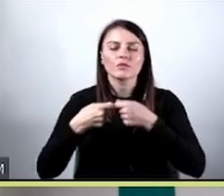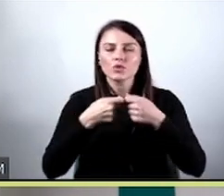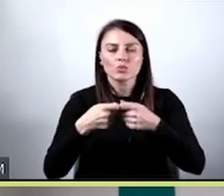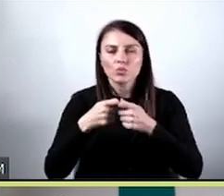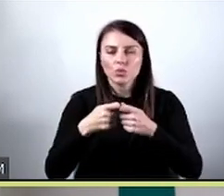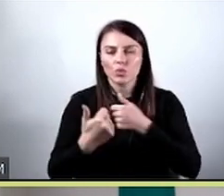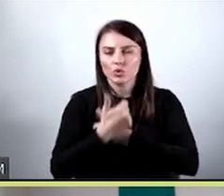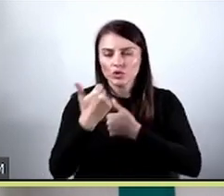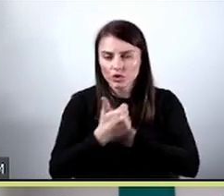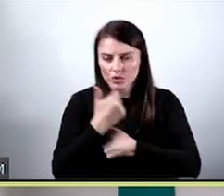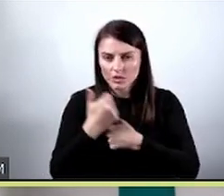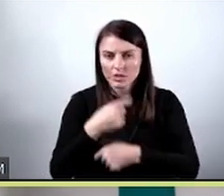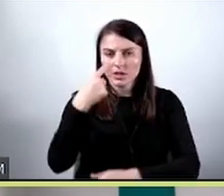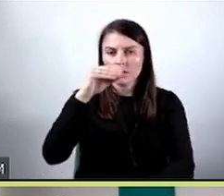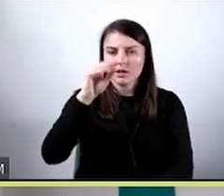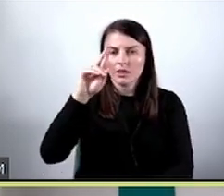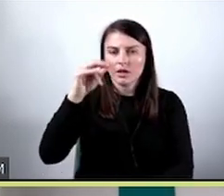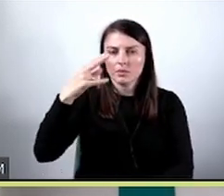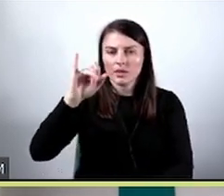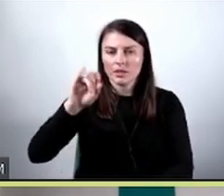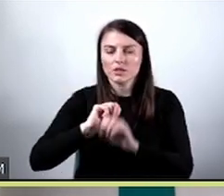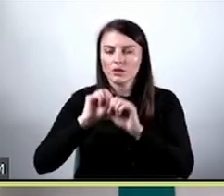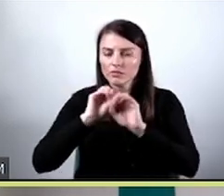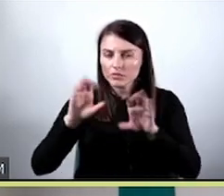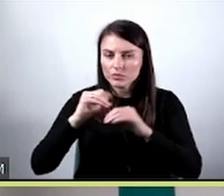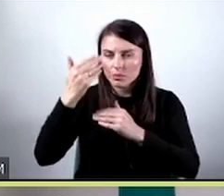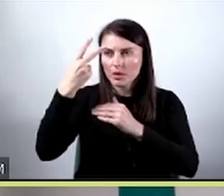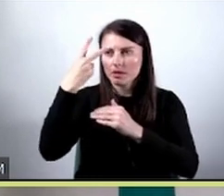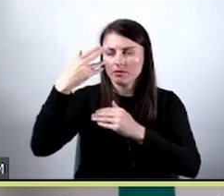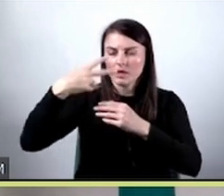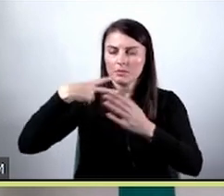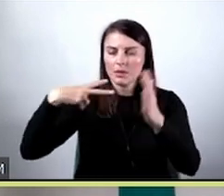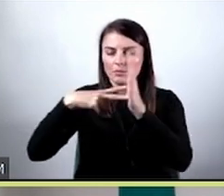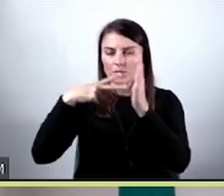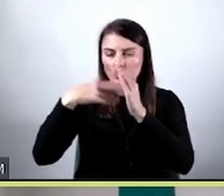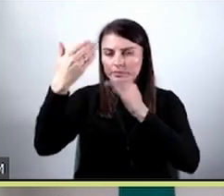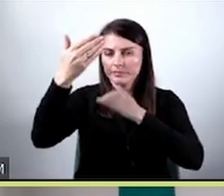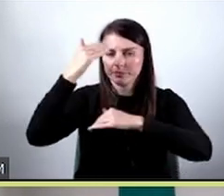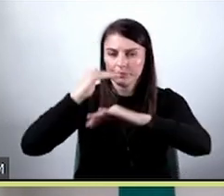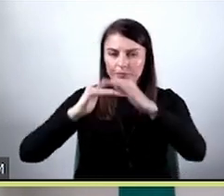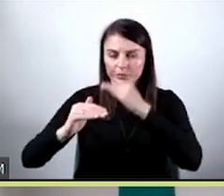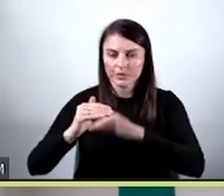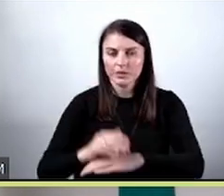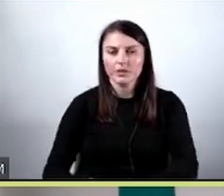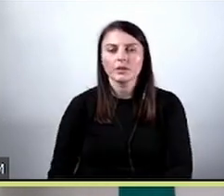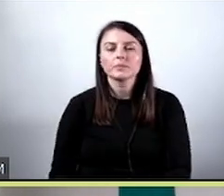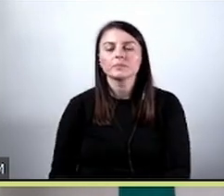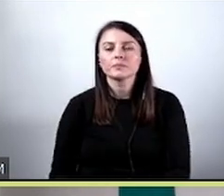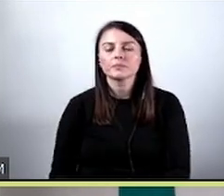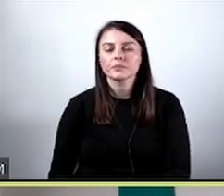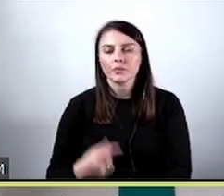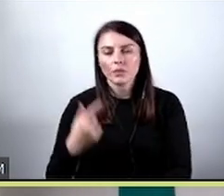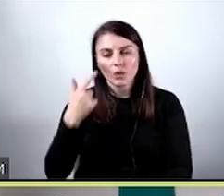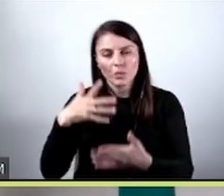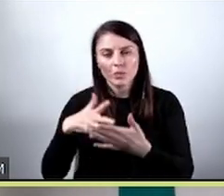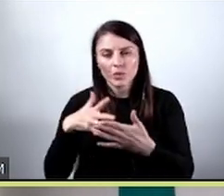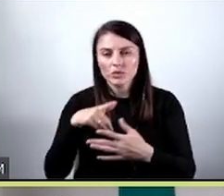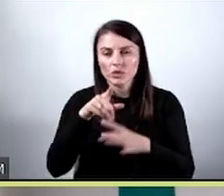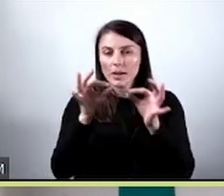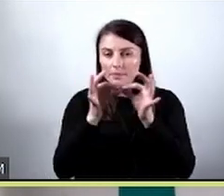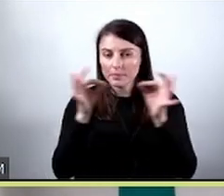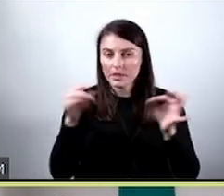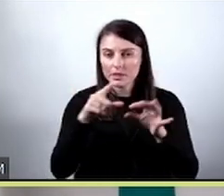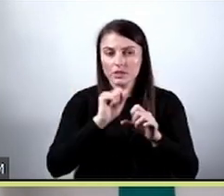prognozowane jest zmienne wyjaśnione, jest przez zmienne objaśniające, czyli przez te zmienne, na podstawie których dokonują predykcji. I jest to miara o tyle